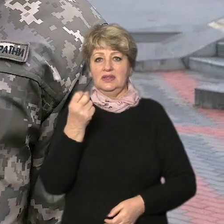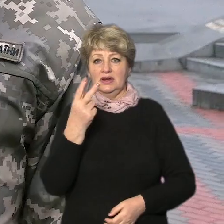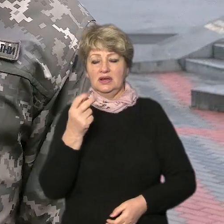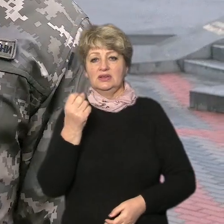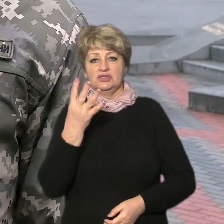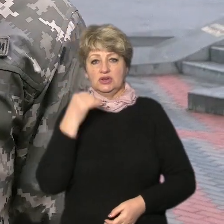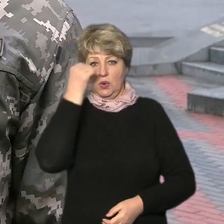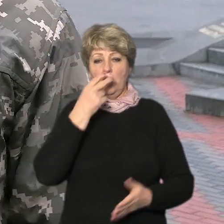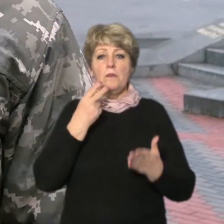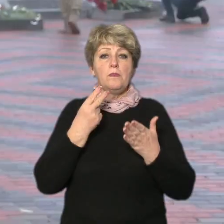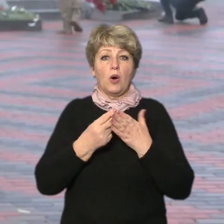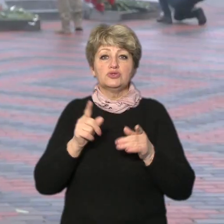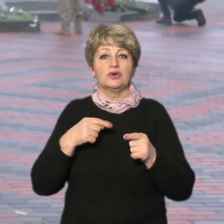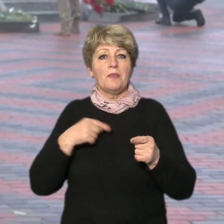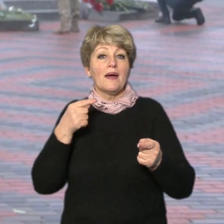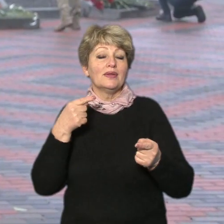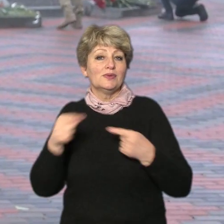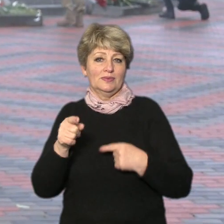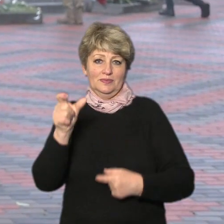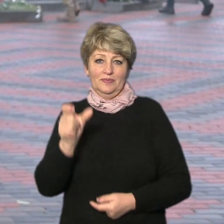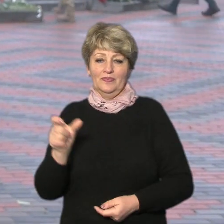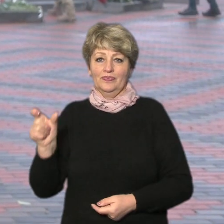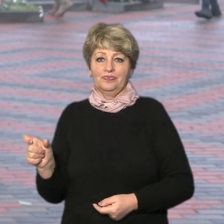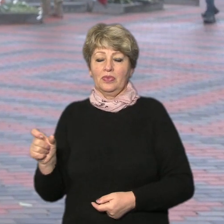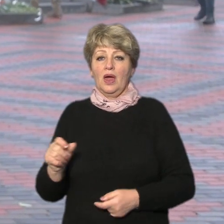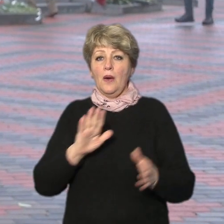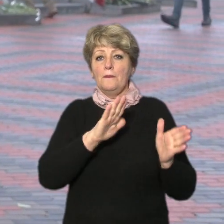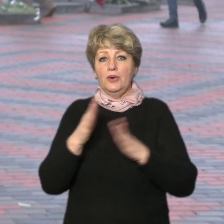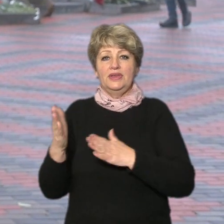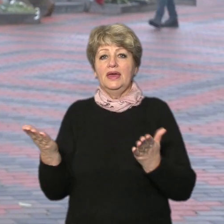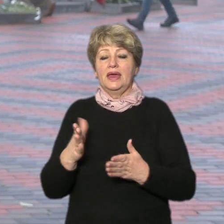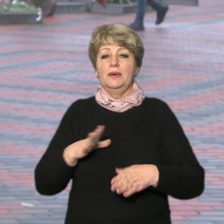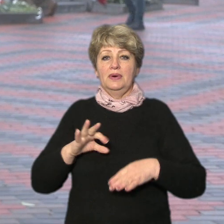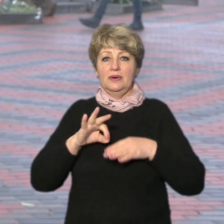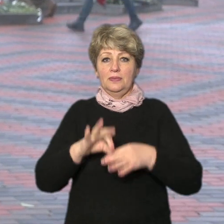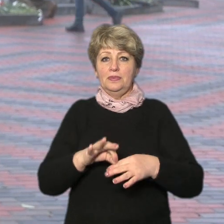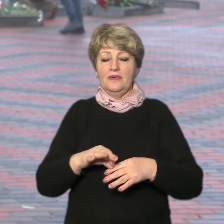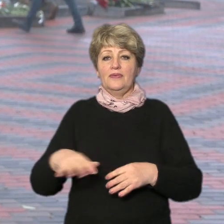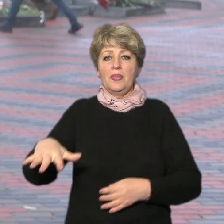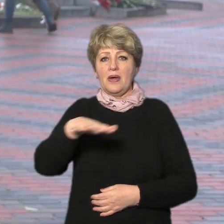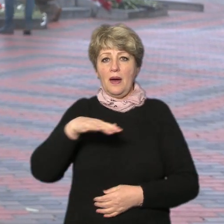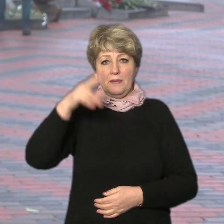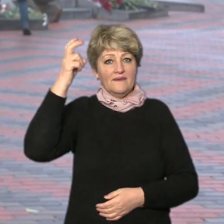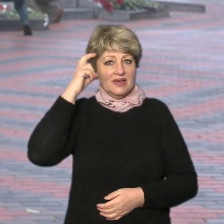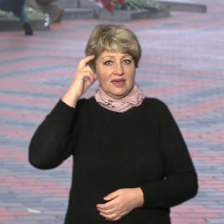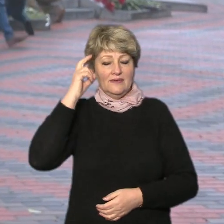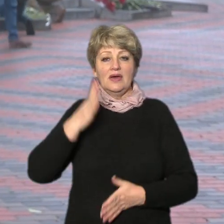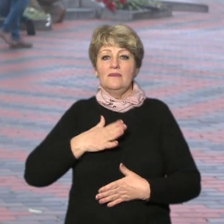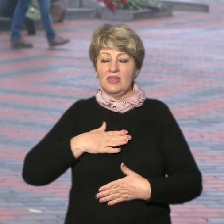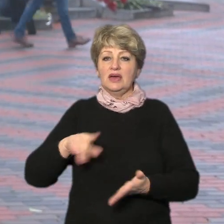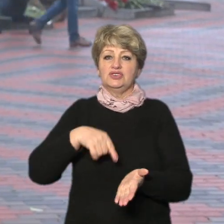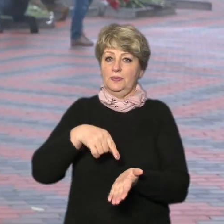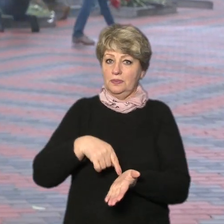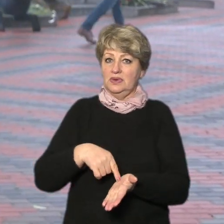тому показують що ми відмінні події які відбулися на майдані в Києві і на регіональних майданах зокрема в нашому місті